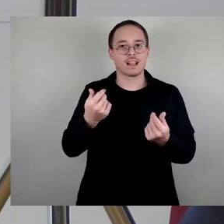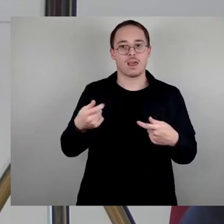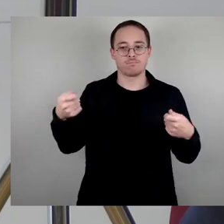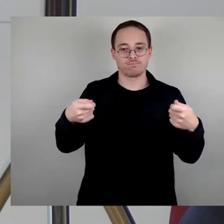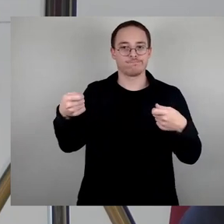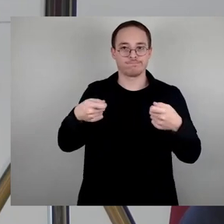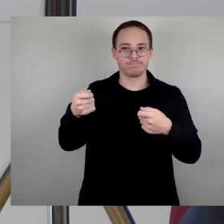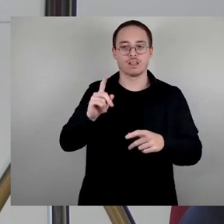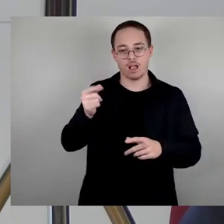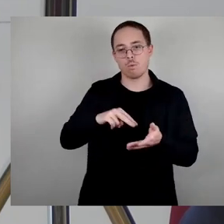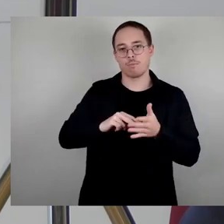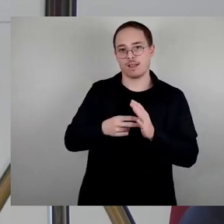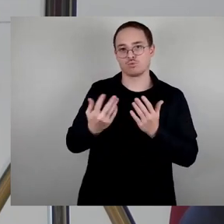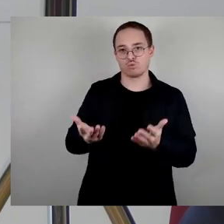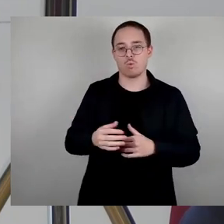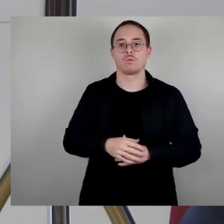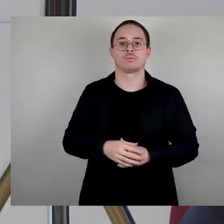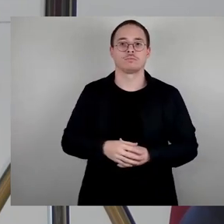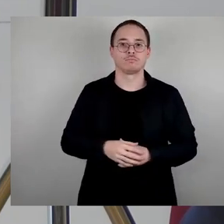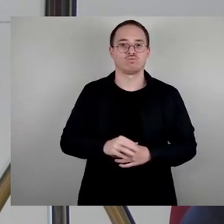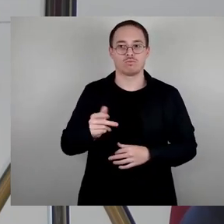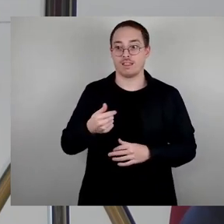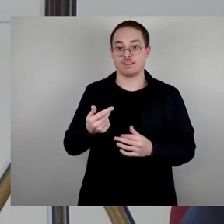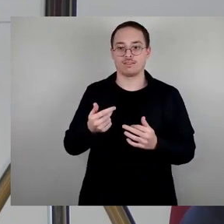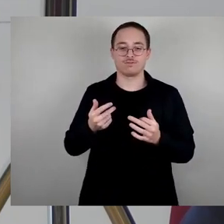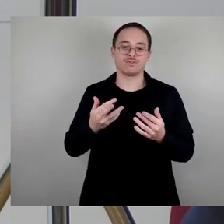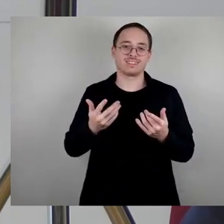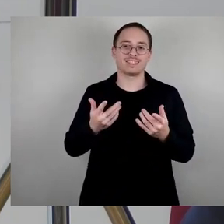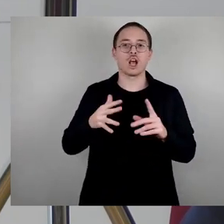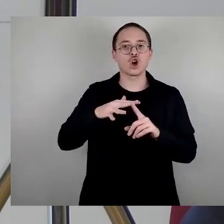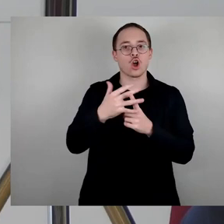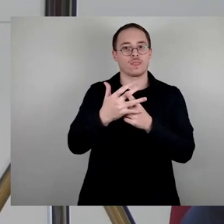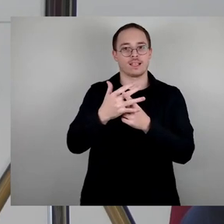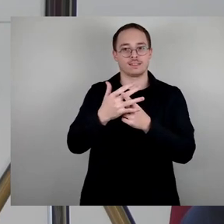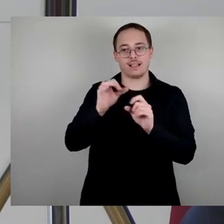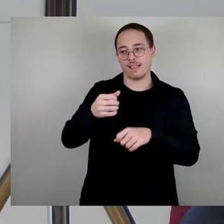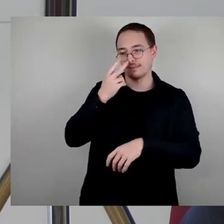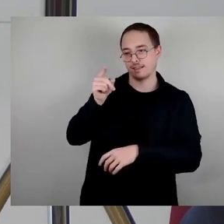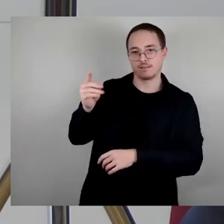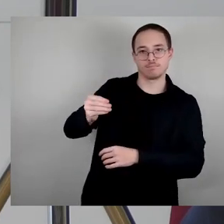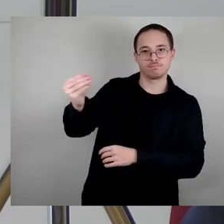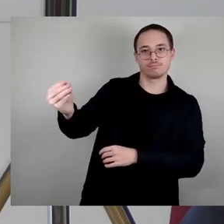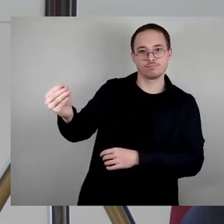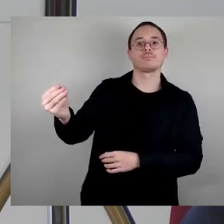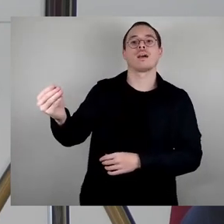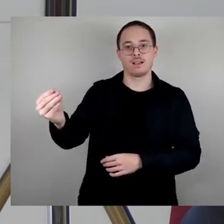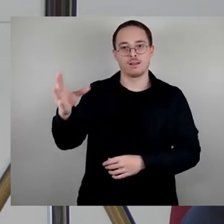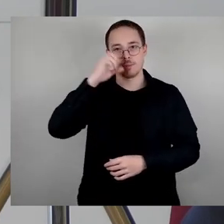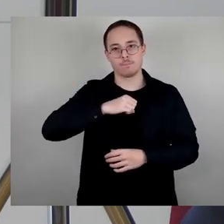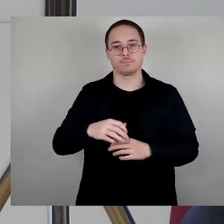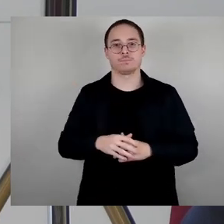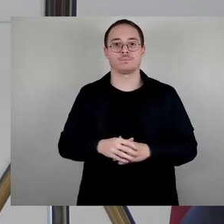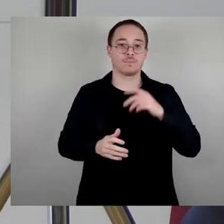Kontextualisierung vorzunehmen und ich darf in diesem Zusammenhang auch nochmal darauf verweisen, dass das Zwangsarbeiterlager